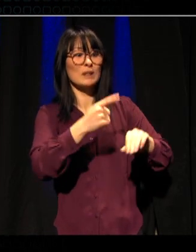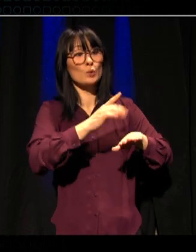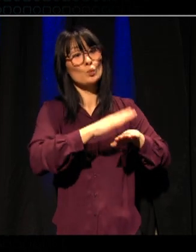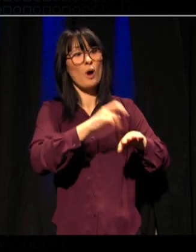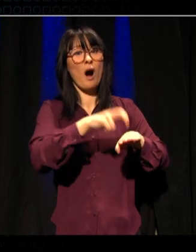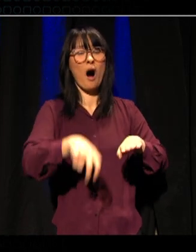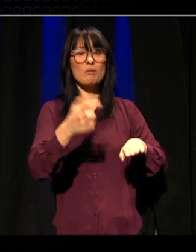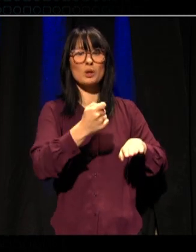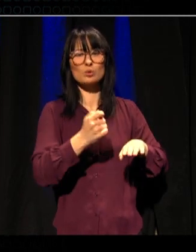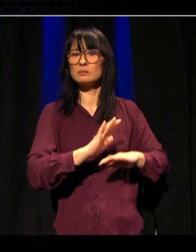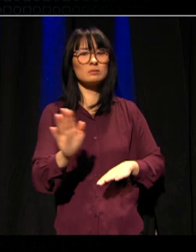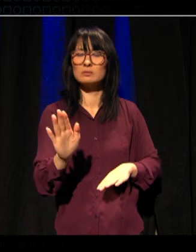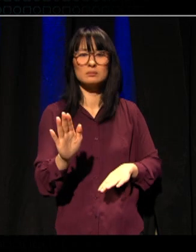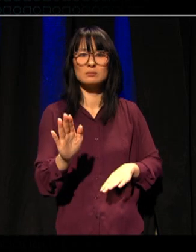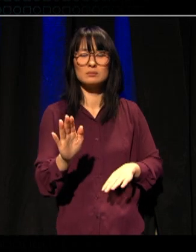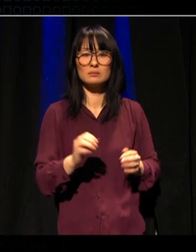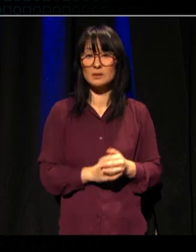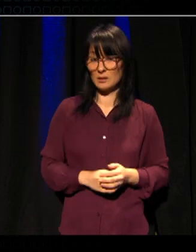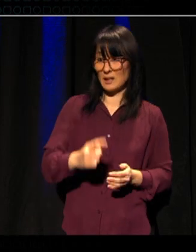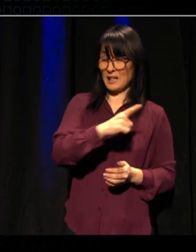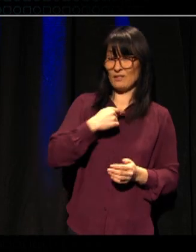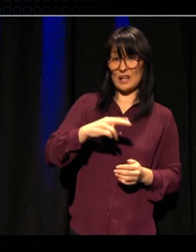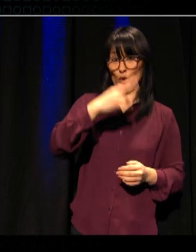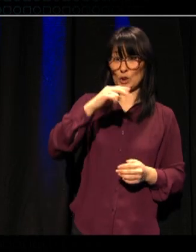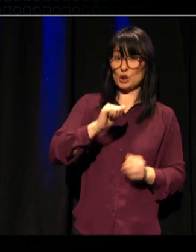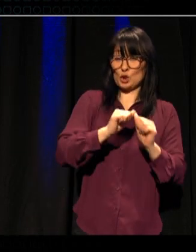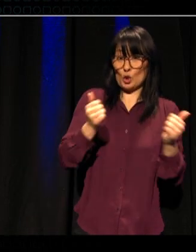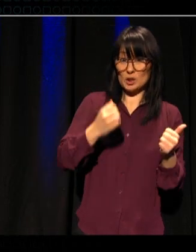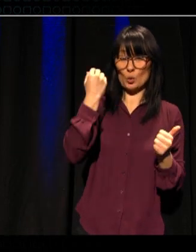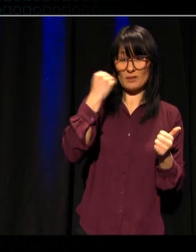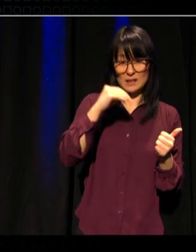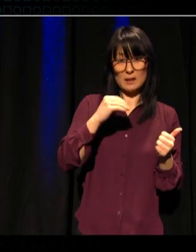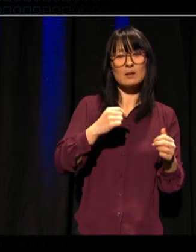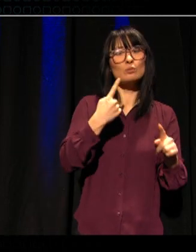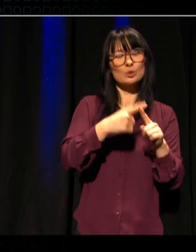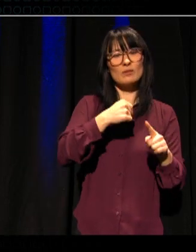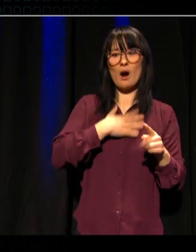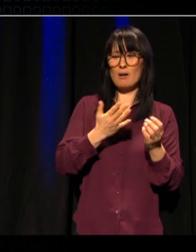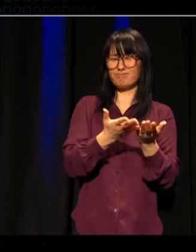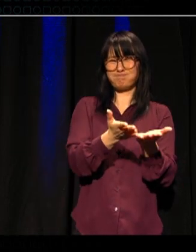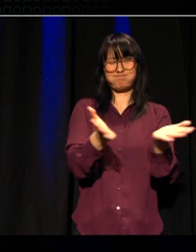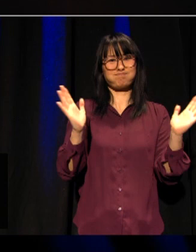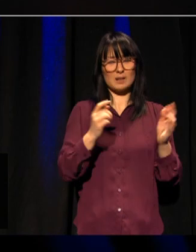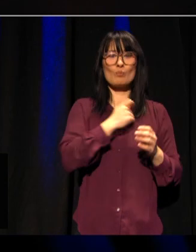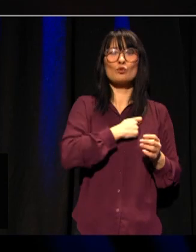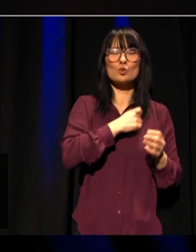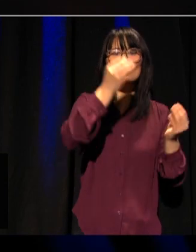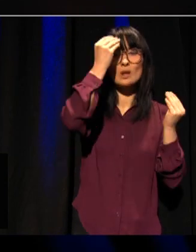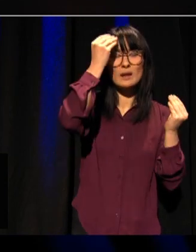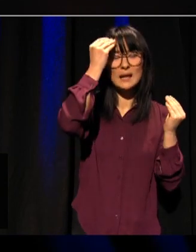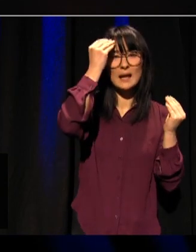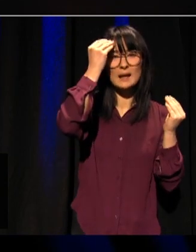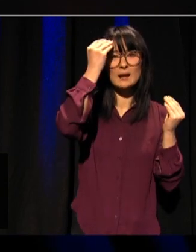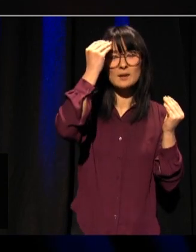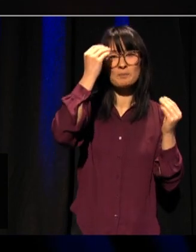Som landets største universitet og med en andel profesjonsutdanninger som er stor, må NTNU